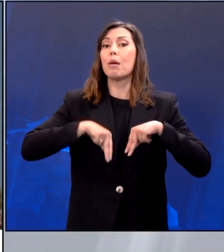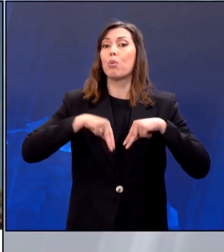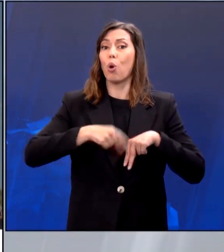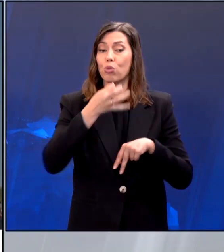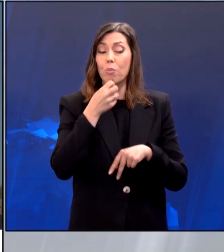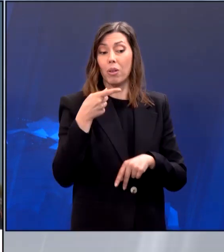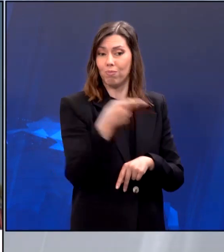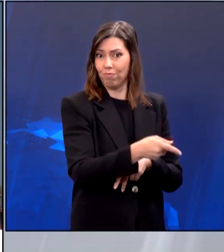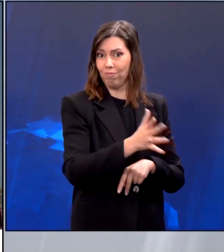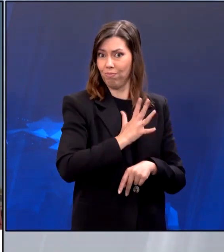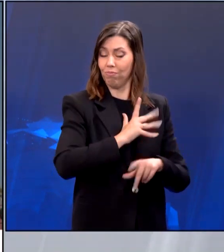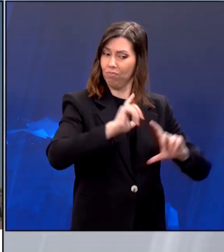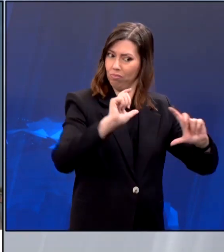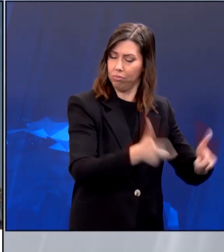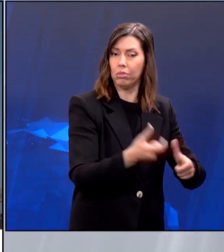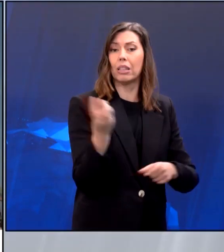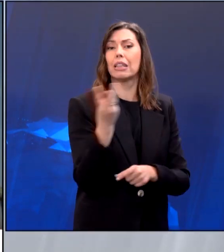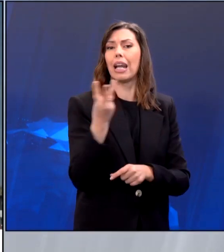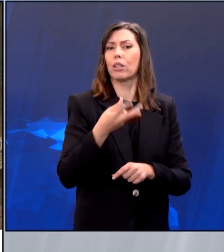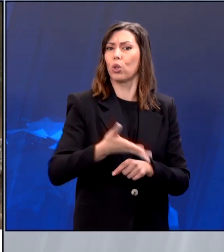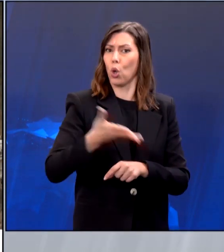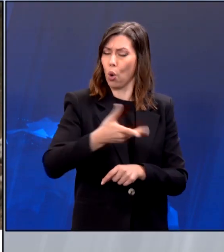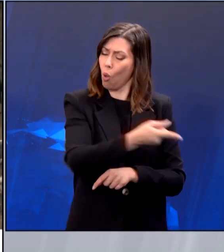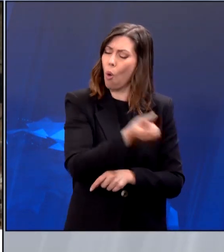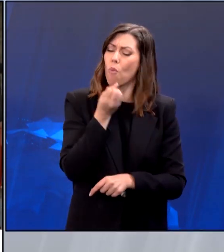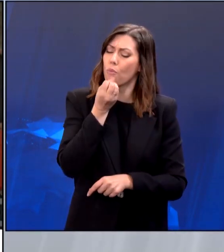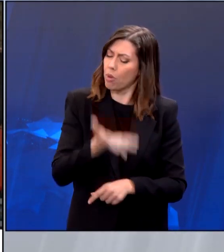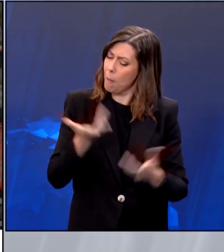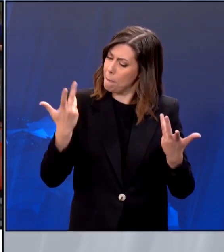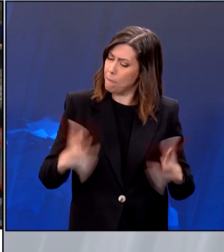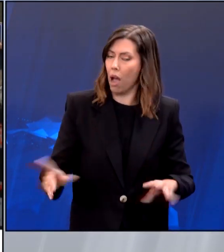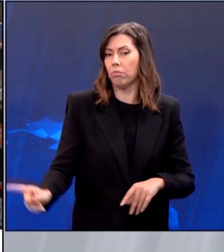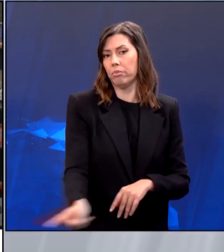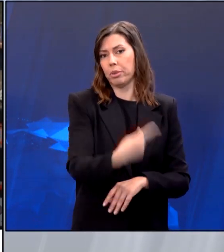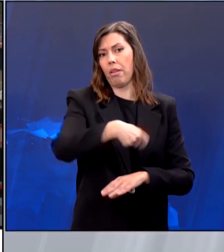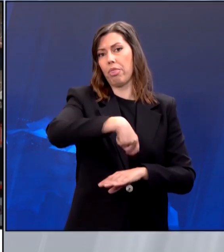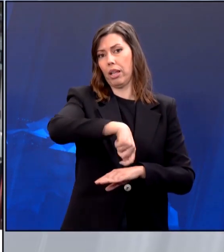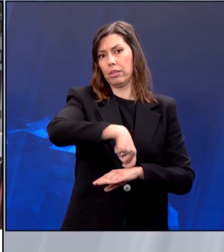είναι 33 ετών, ομολόγησε την πράξη του και θα οδηγηθεί στη δικαιοσύνη.